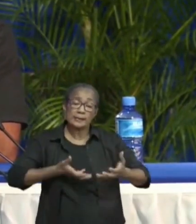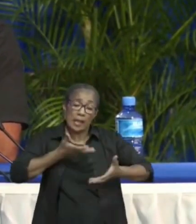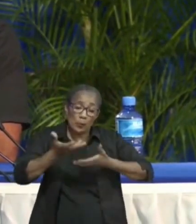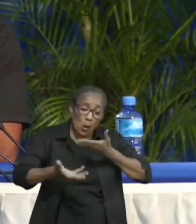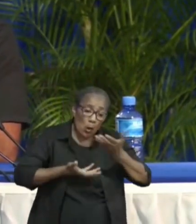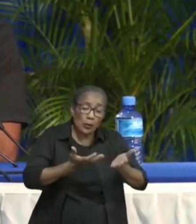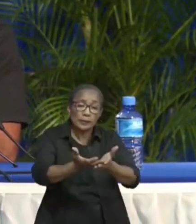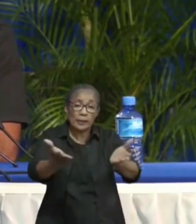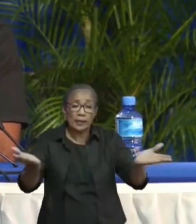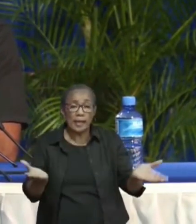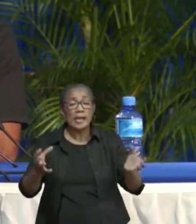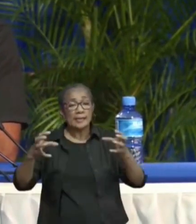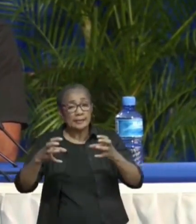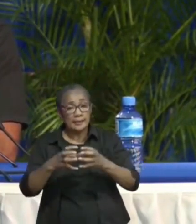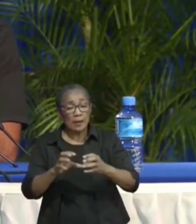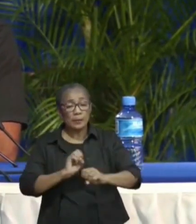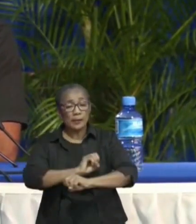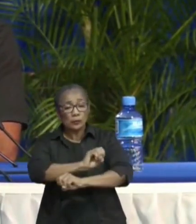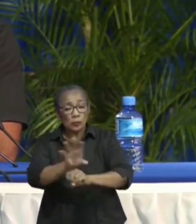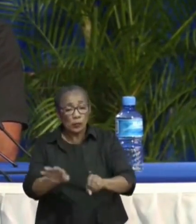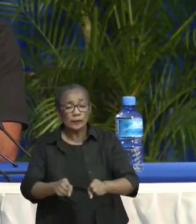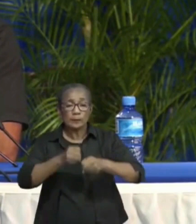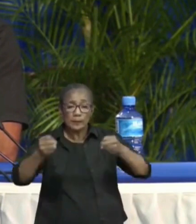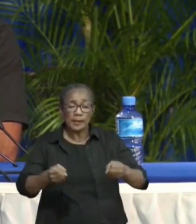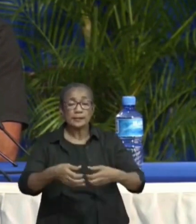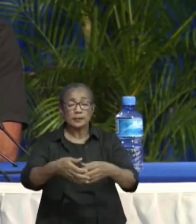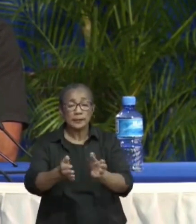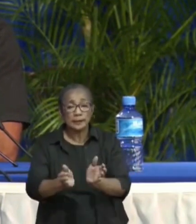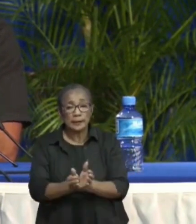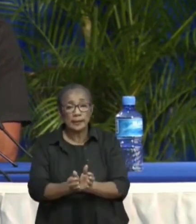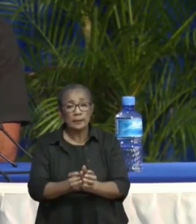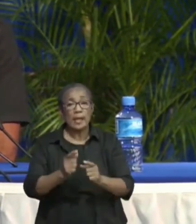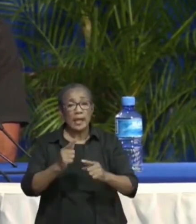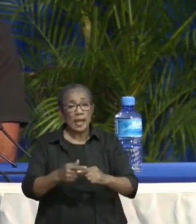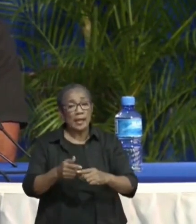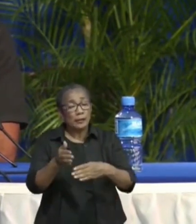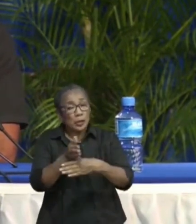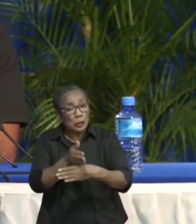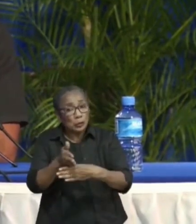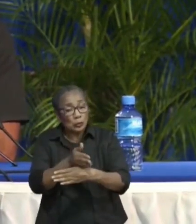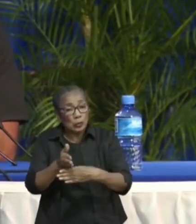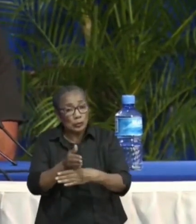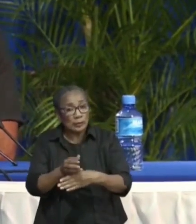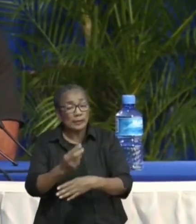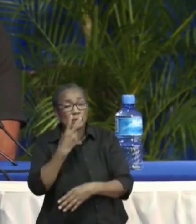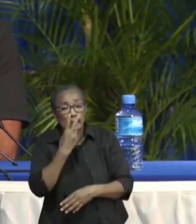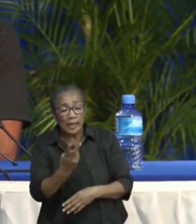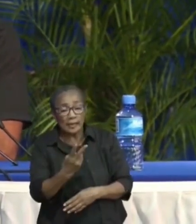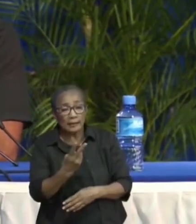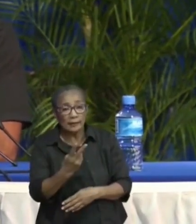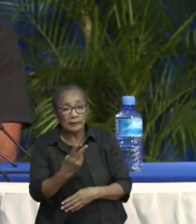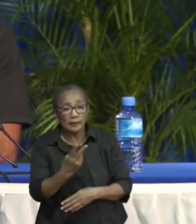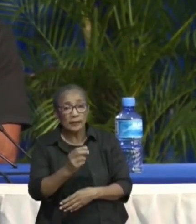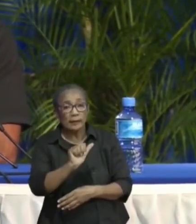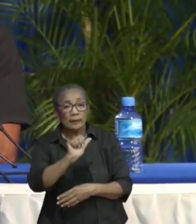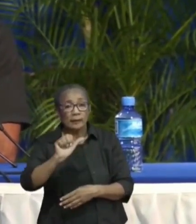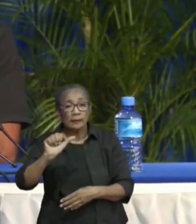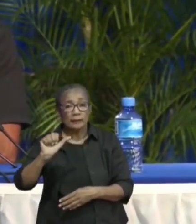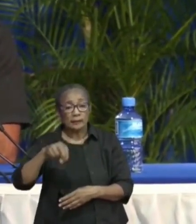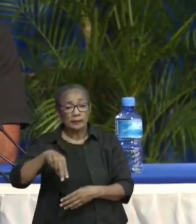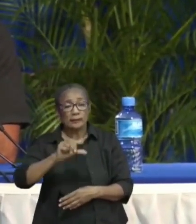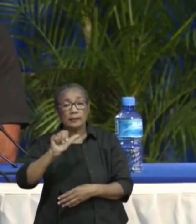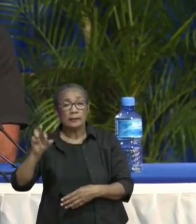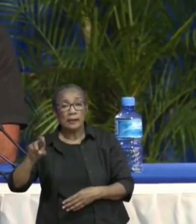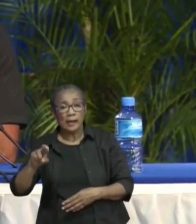hebben. En ook in samenspraak met het COVID-management team. En in de tussentijd zal gekeken worden naar het aantal besmettingen.